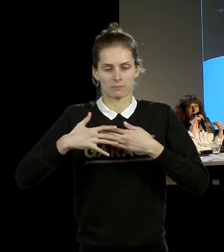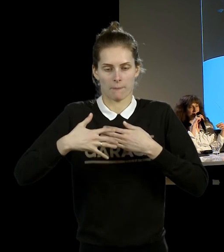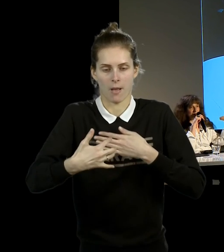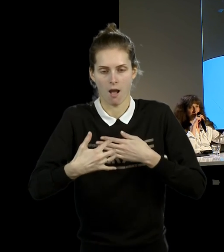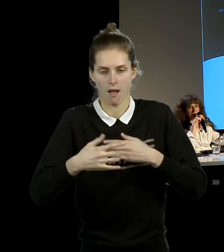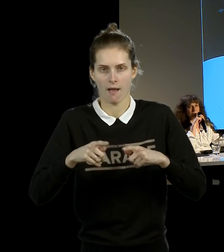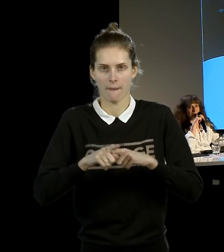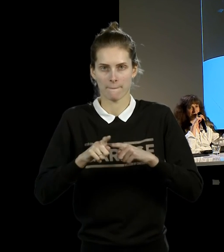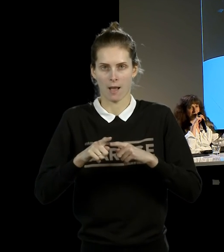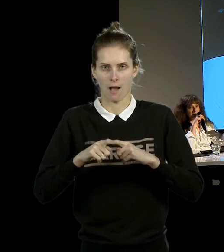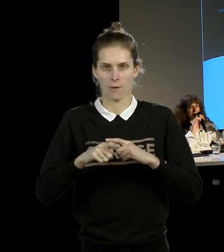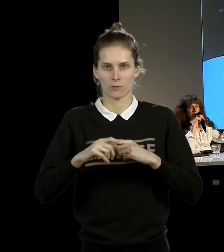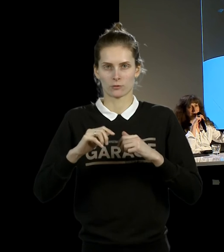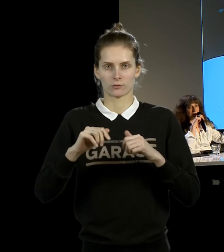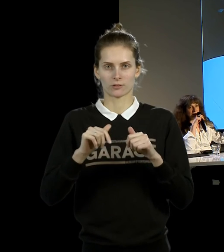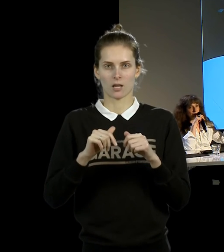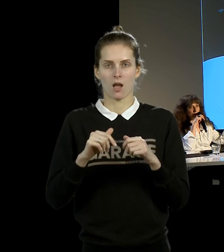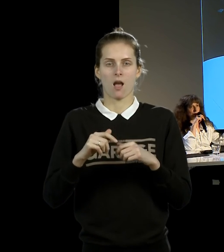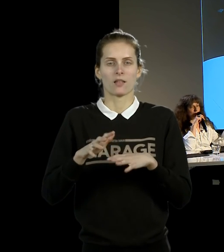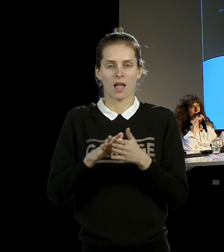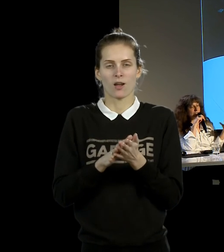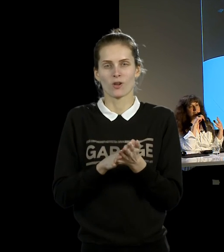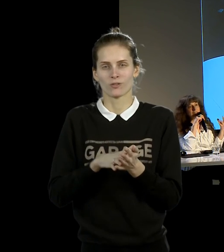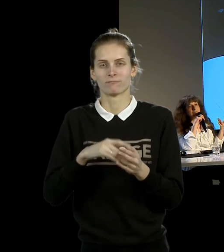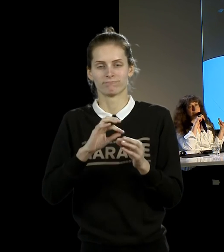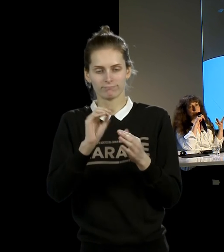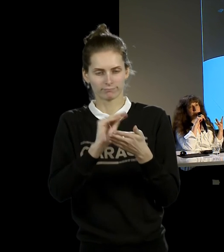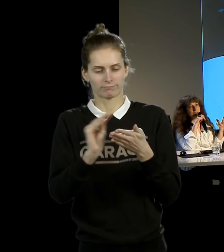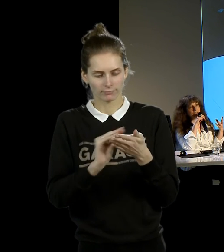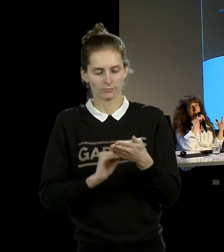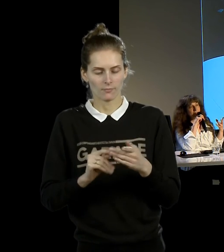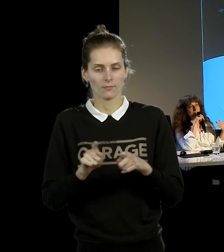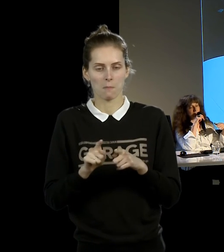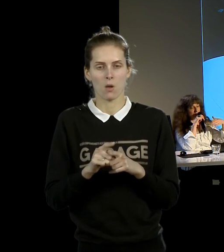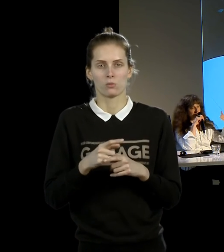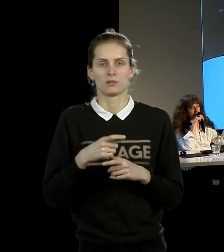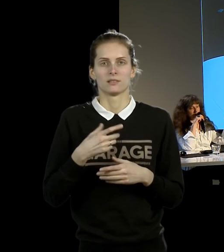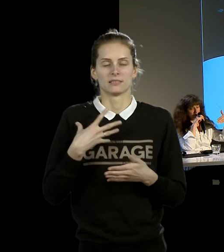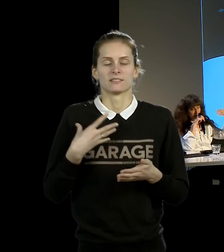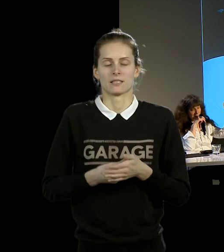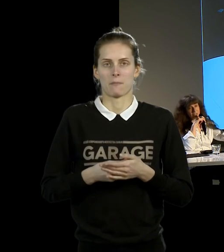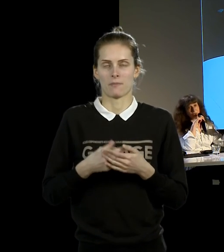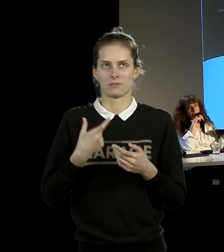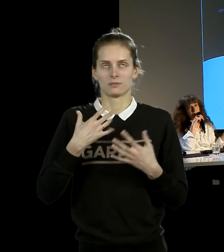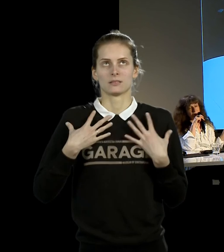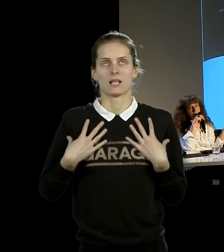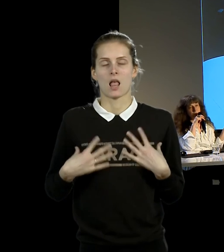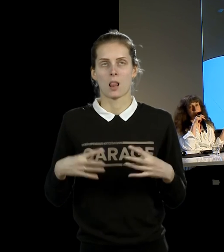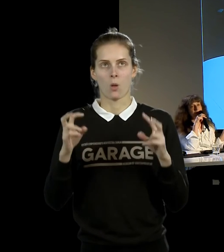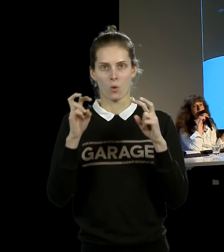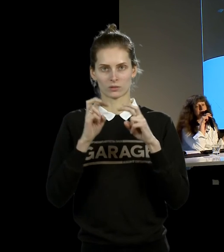каждый волосок на вашем тени, и так далее и тому подобное. То есть это некое исследование собственного тела. Фраза, как текст, это